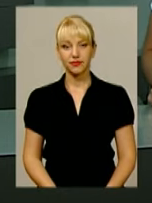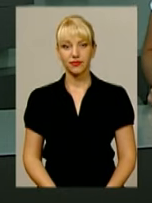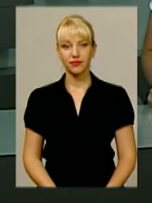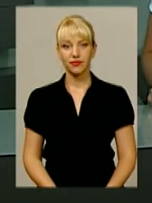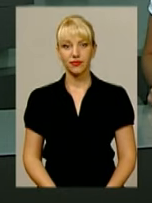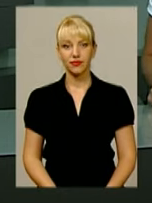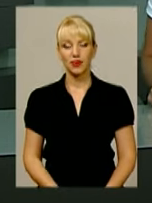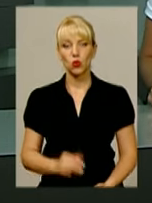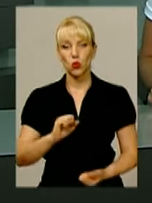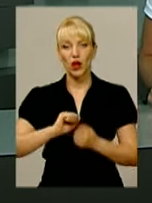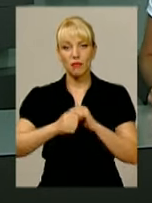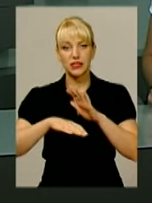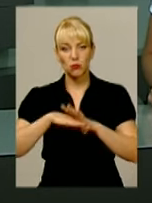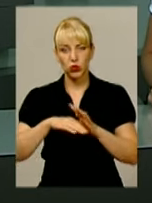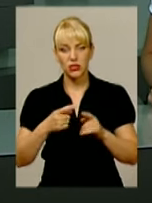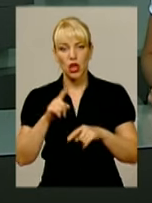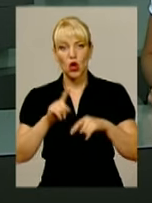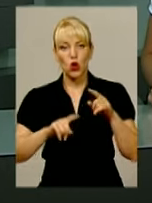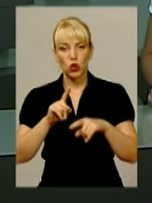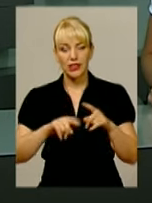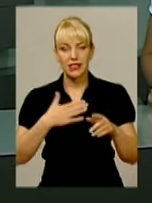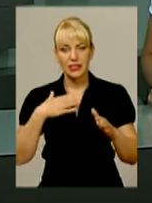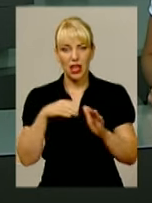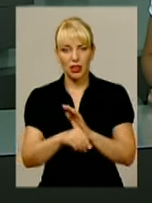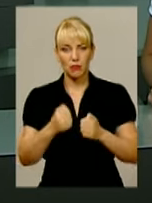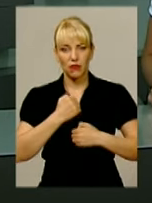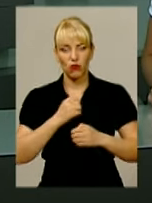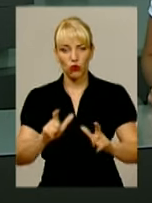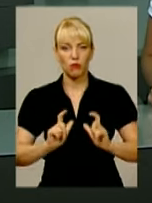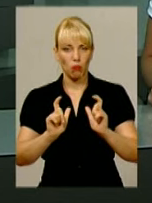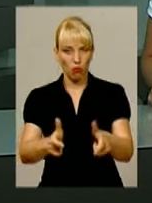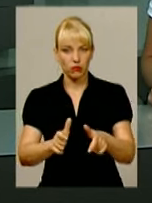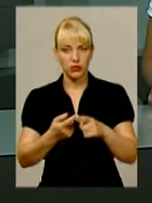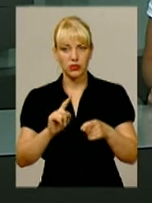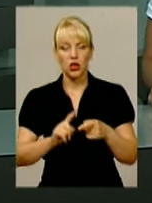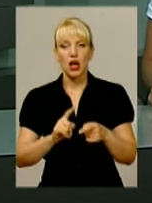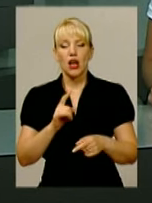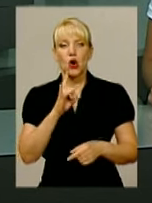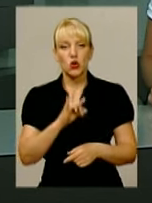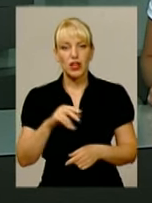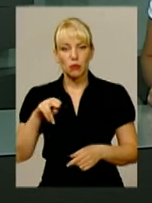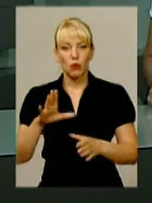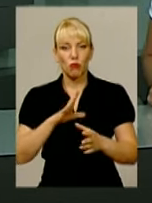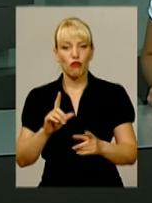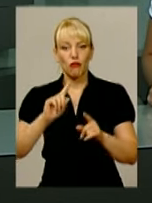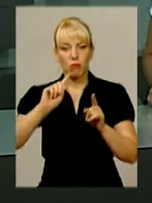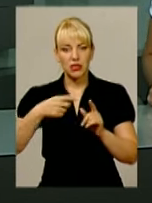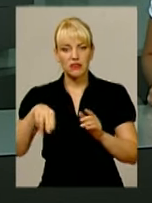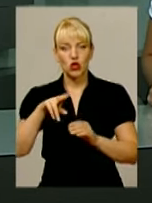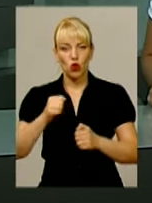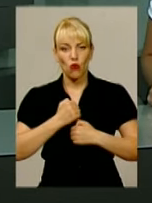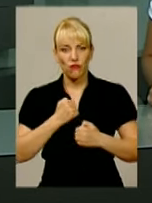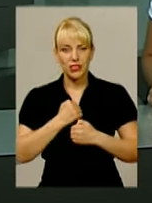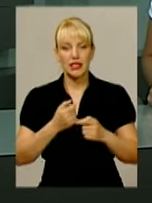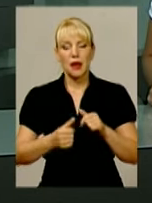У Кам'янці-Подільському родині загиблого кіборга вручили повістку. Руслан Куношенко був призваний до війська у вересні минулого